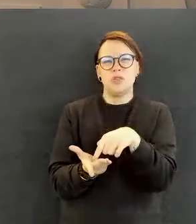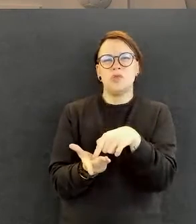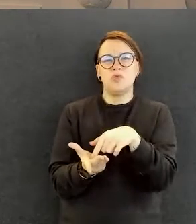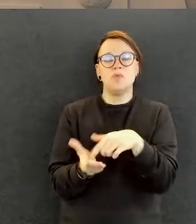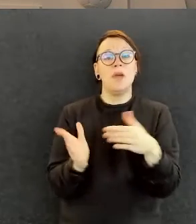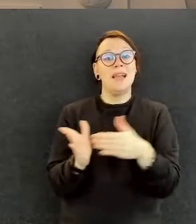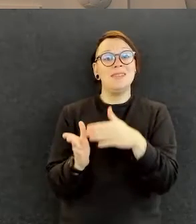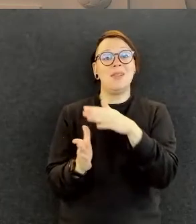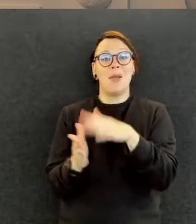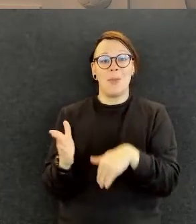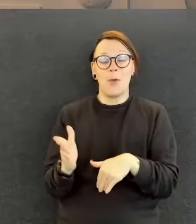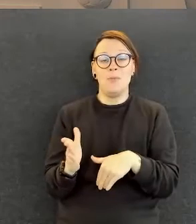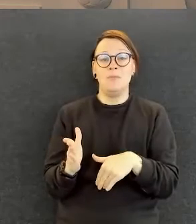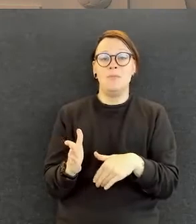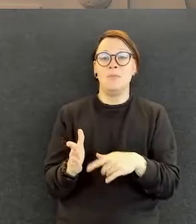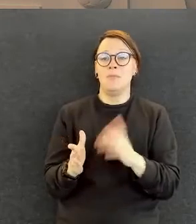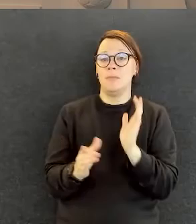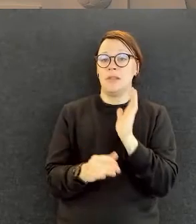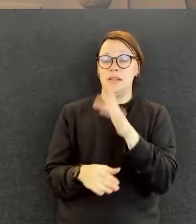ampuma-urheilu.